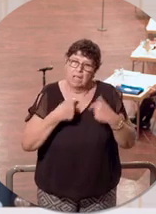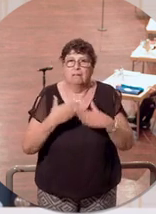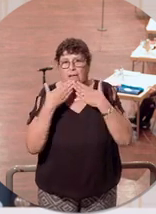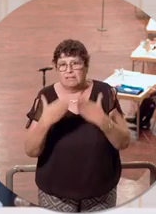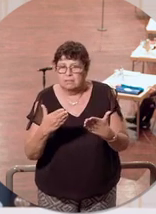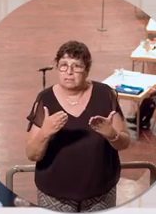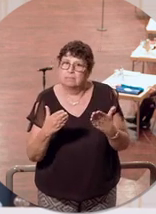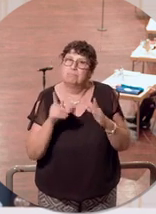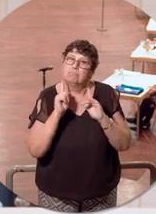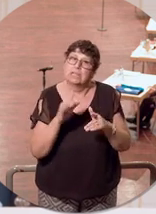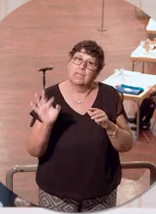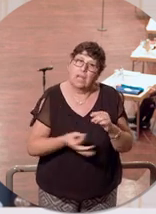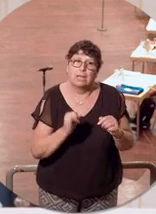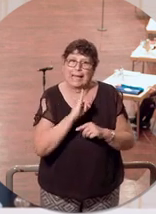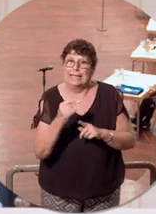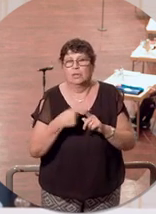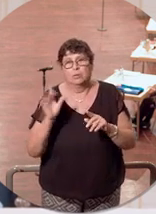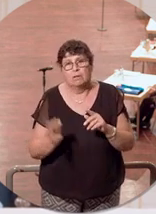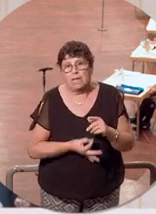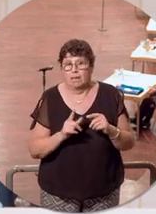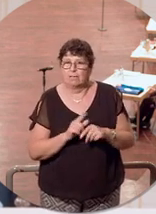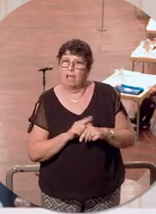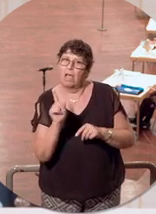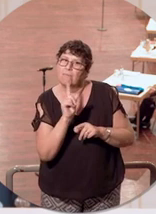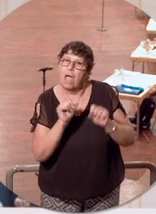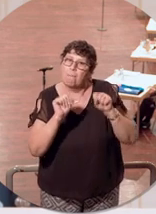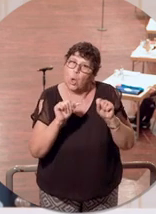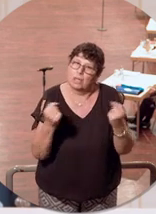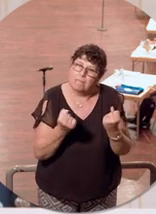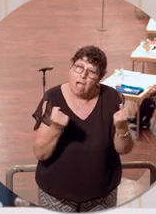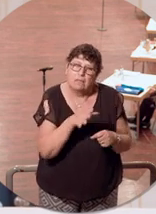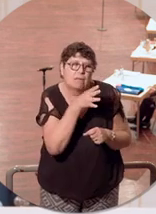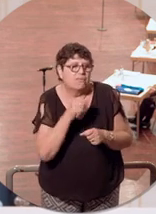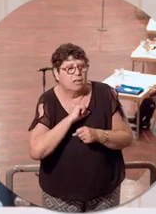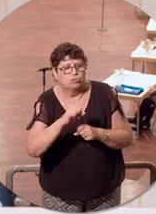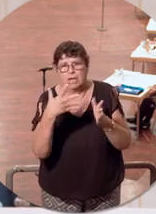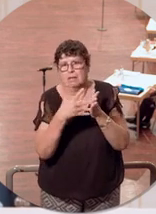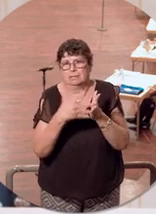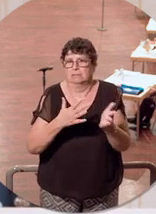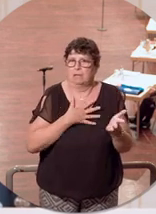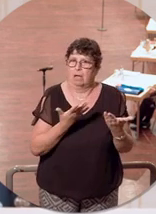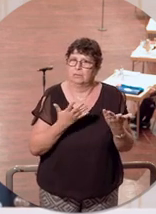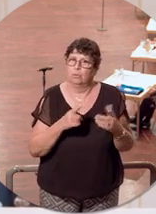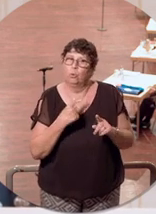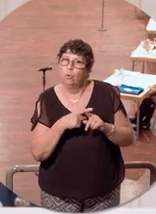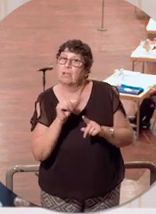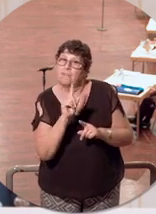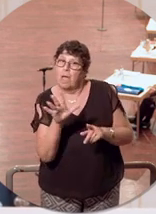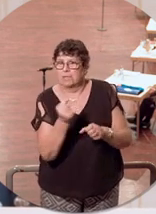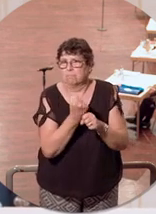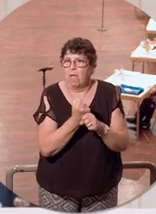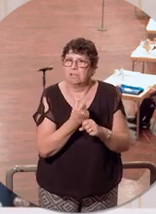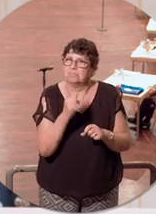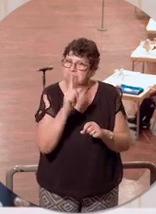vor allem an die Saarländerinnen und Saarländer, die es möglich machen, dass wir so viele Schnelltestungen haben. Vorbildlich für alle anderen